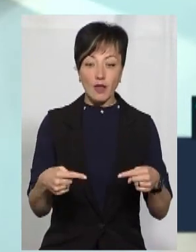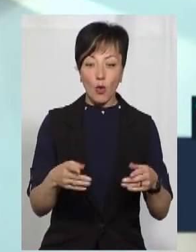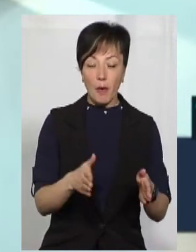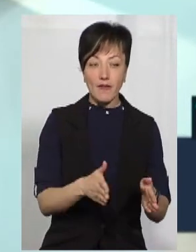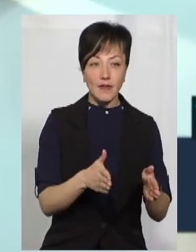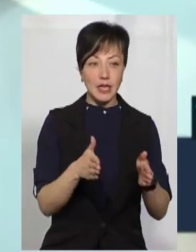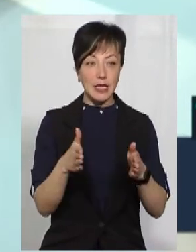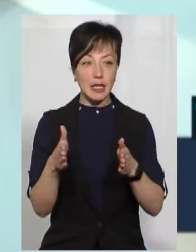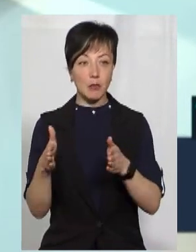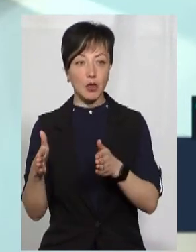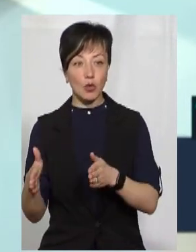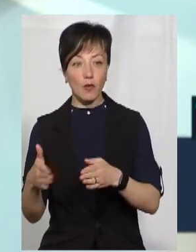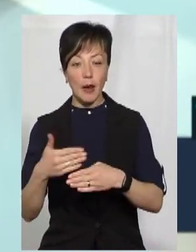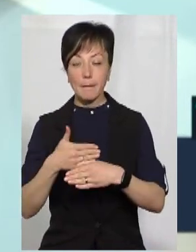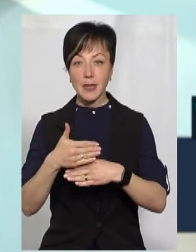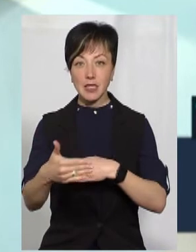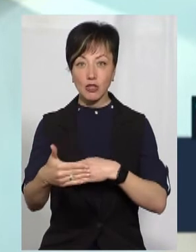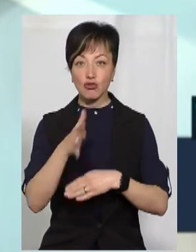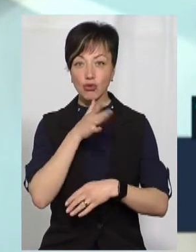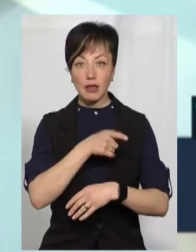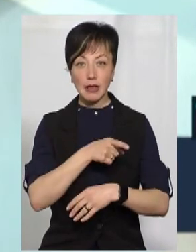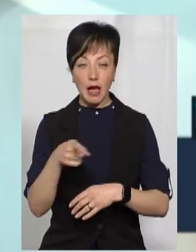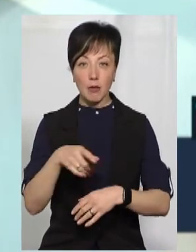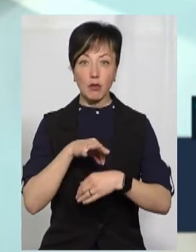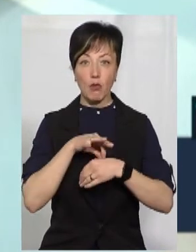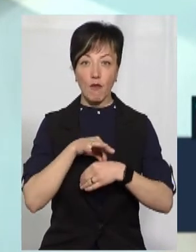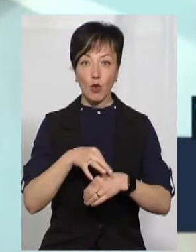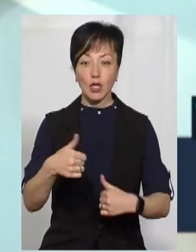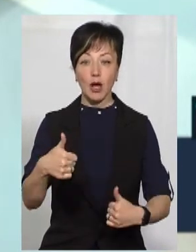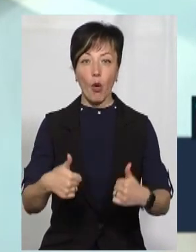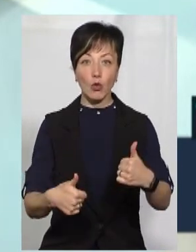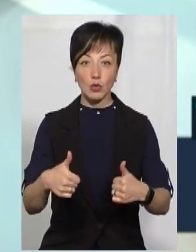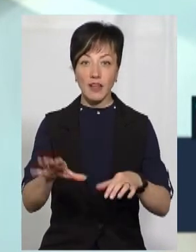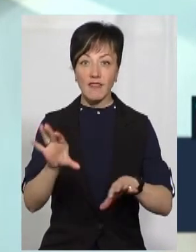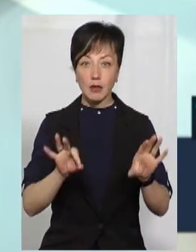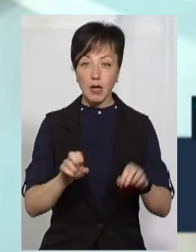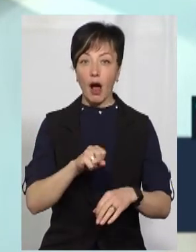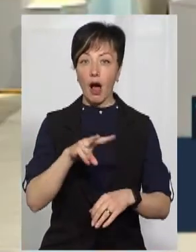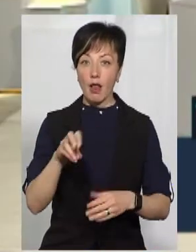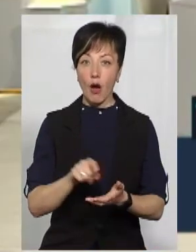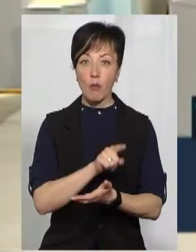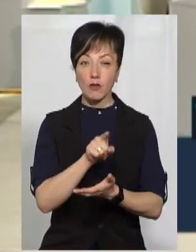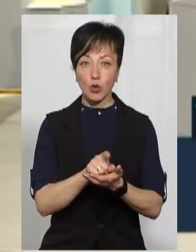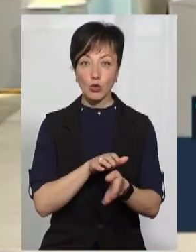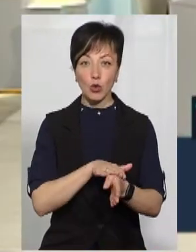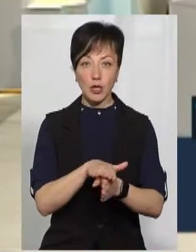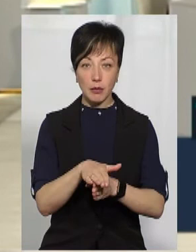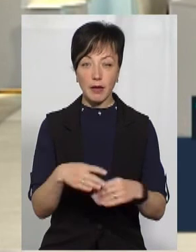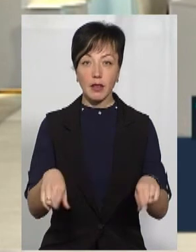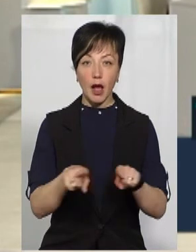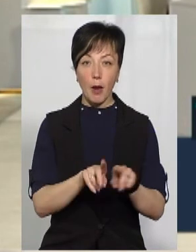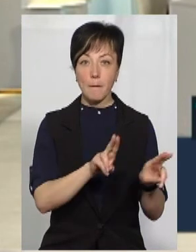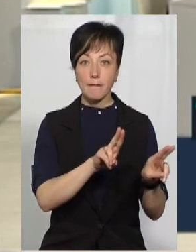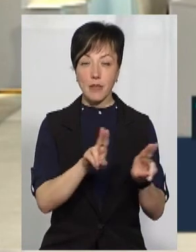відтерміновувати, тобто, у більш пізніший термін проводити конкурсний відбір, але обов'язково з отриманням от таких